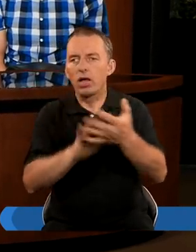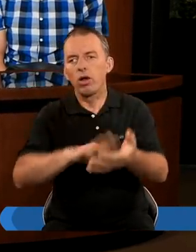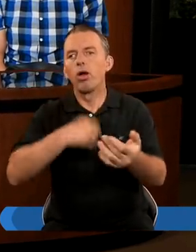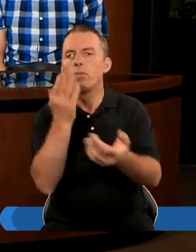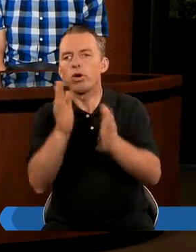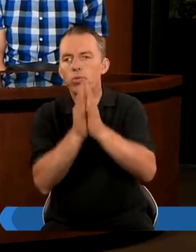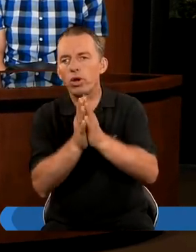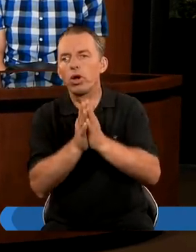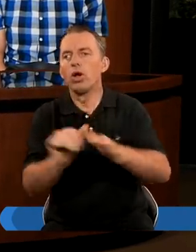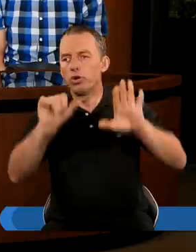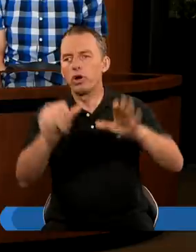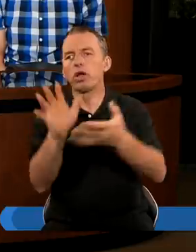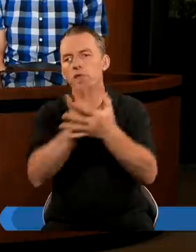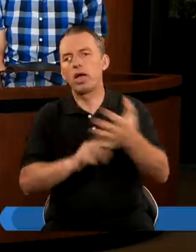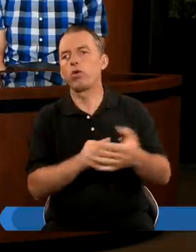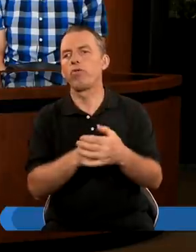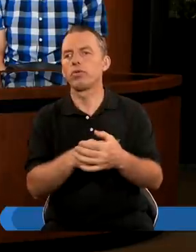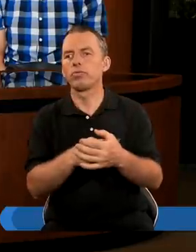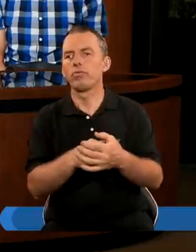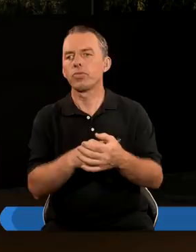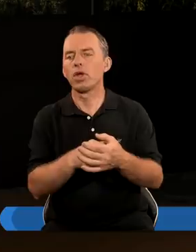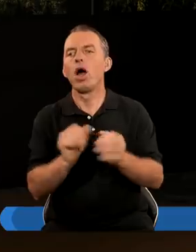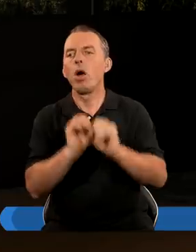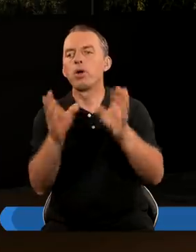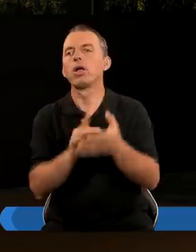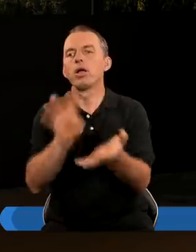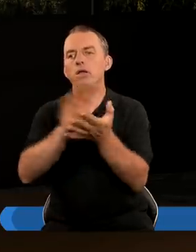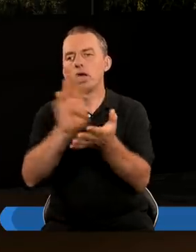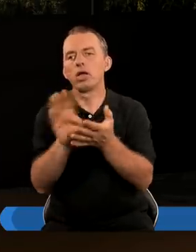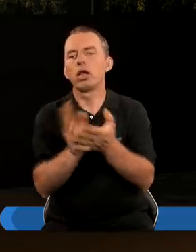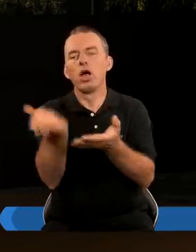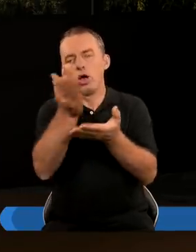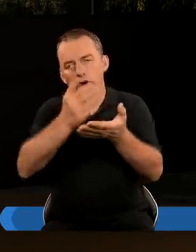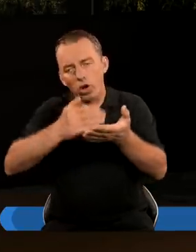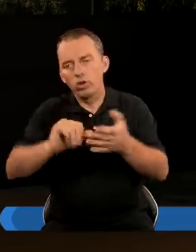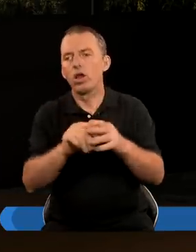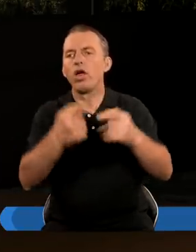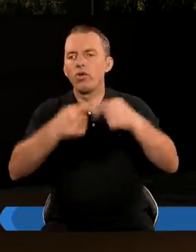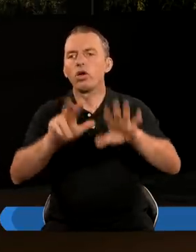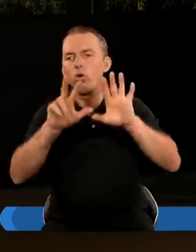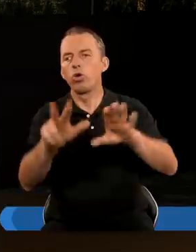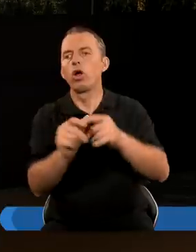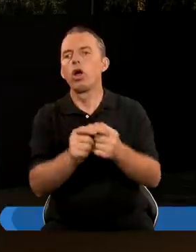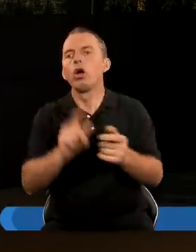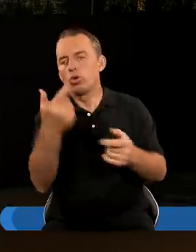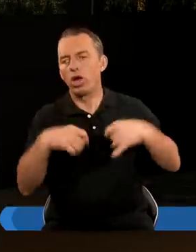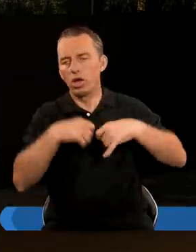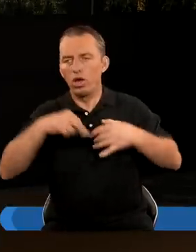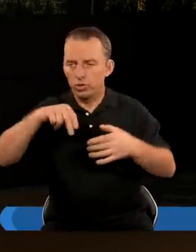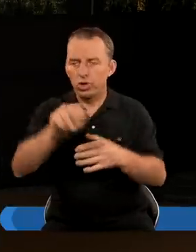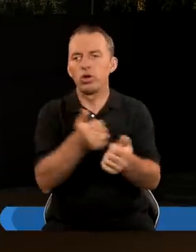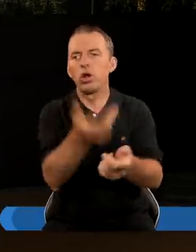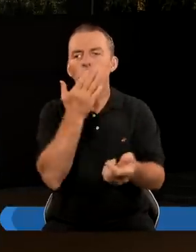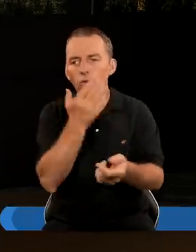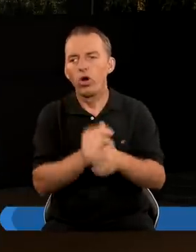Świętego. Bardzo proszę o tych sześć tekstów. Apokalipsa 14, rozdział, werset 8, mówi A drugi